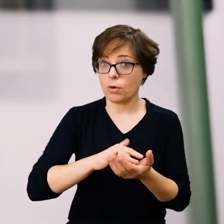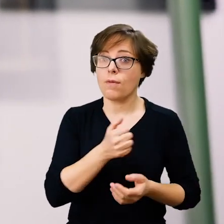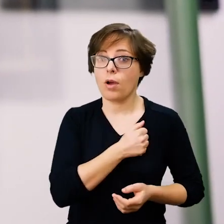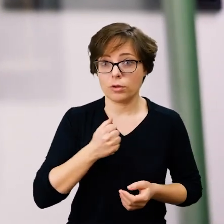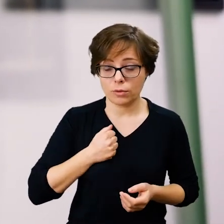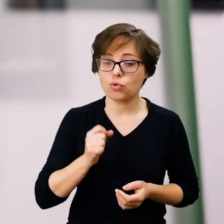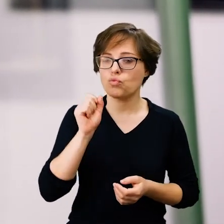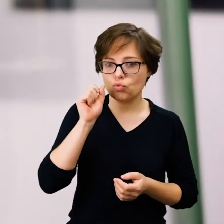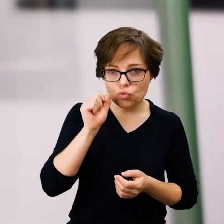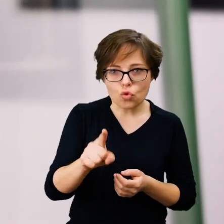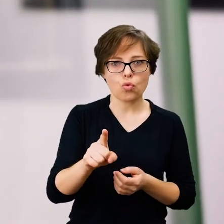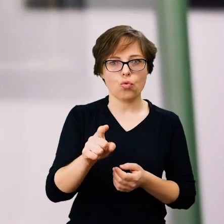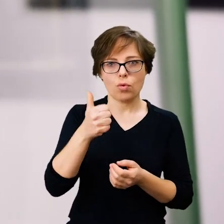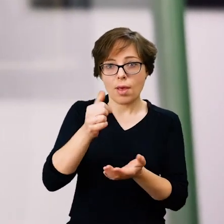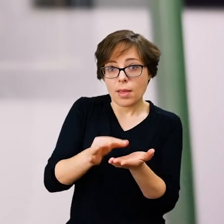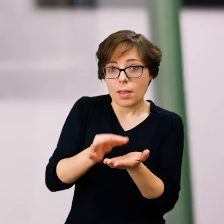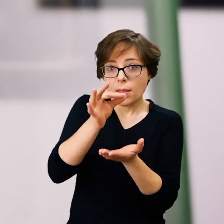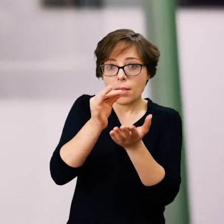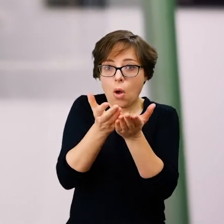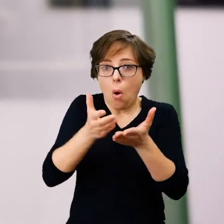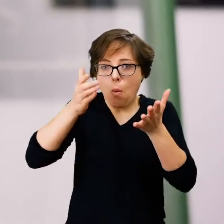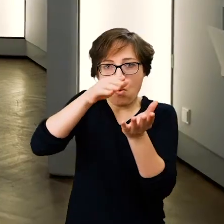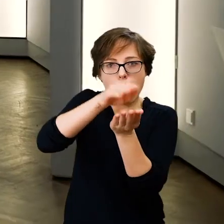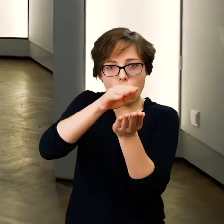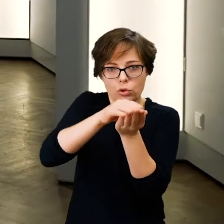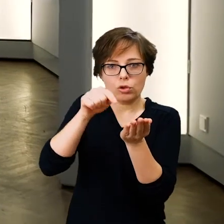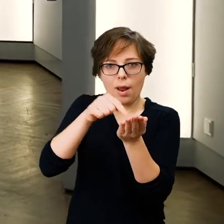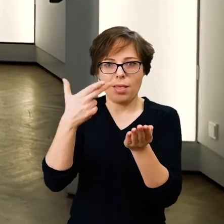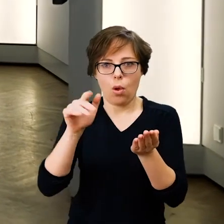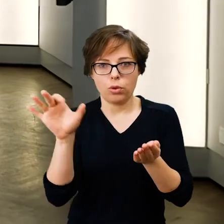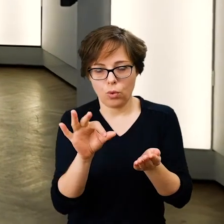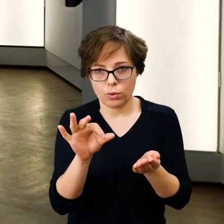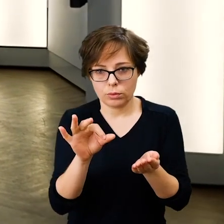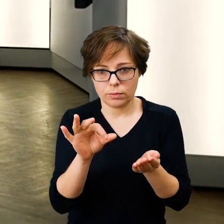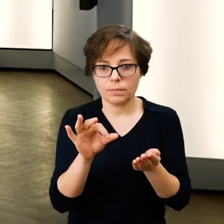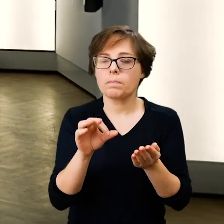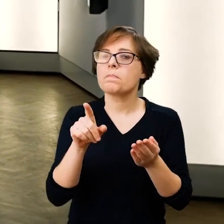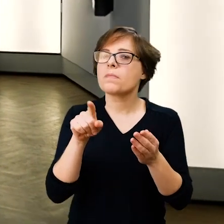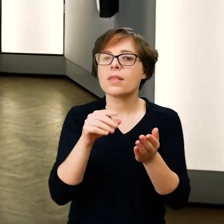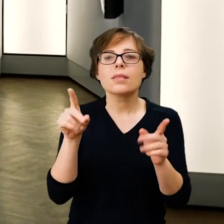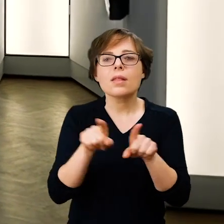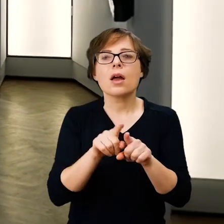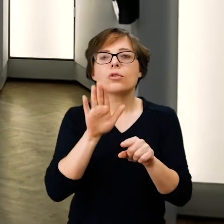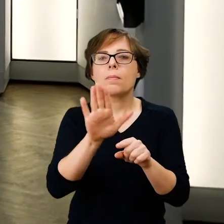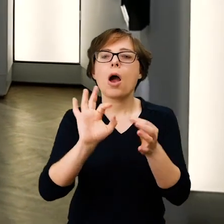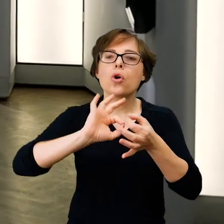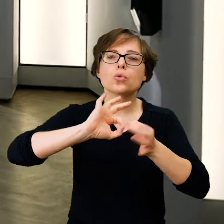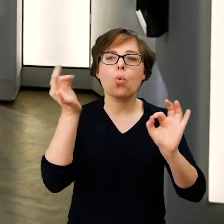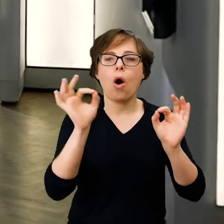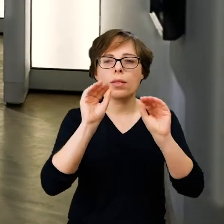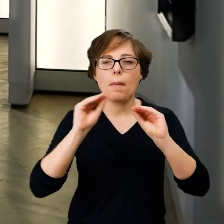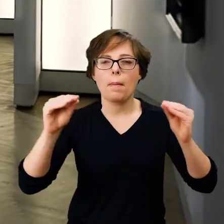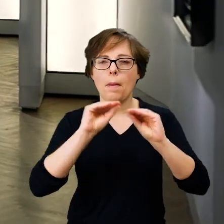posiadamy taki kielich wykonany z muszli Nautilusa i pięknie zdobiony w